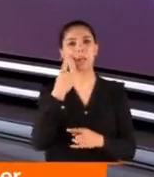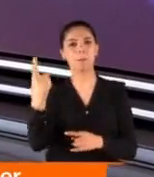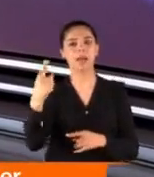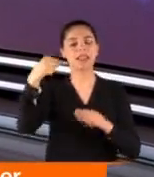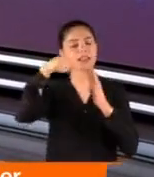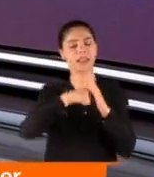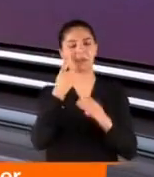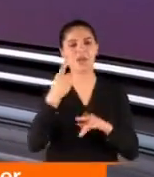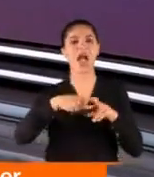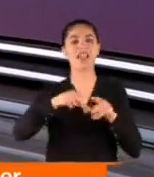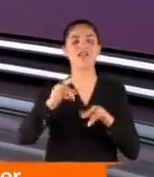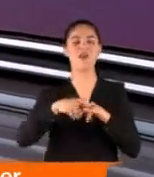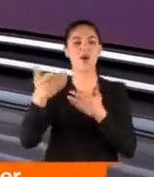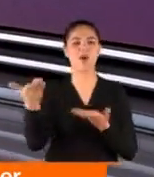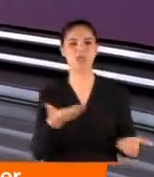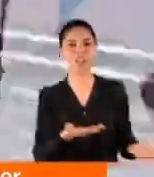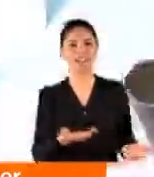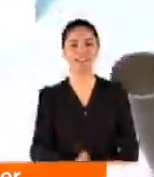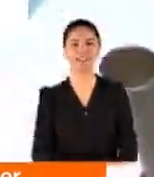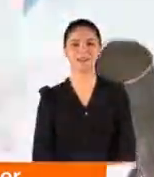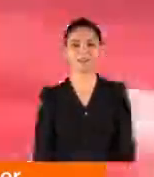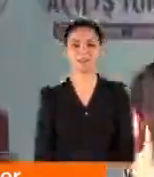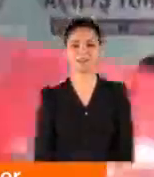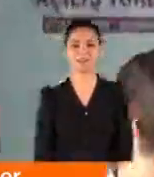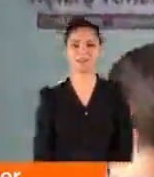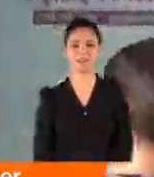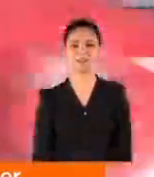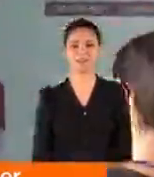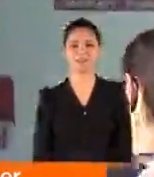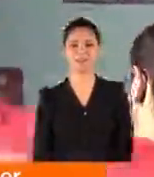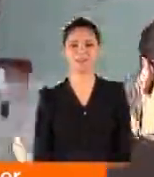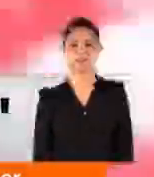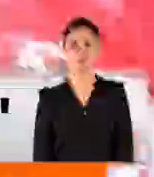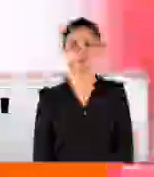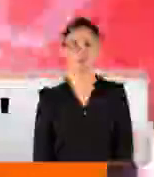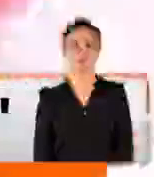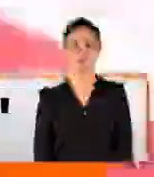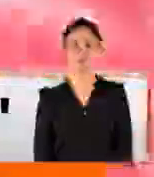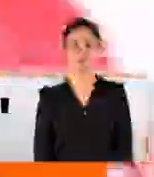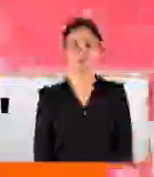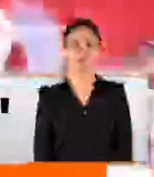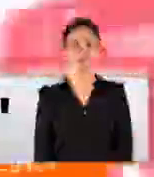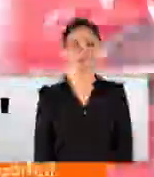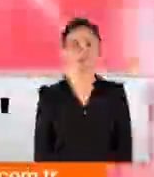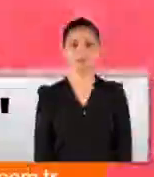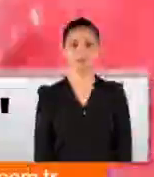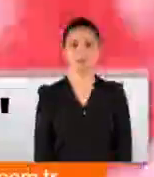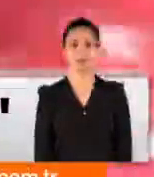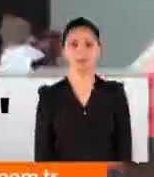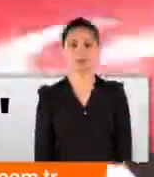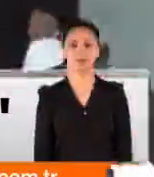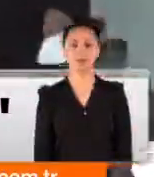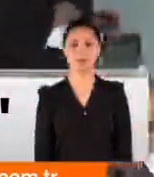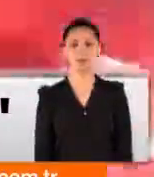detaylara bakacağız. ATV Haber'e hoş geldiniz. Türkiye'si Türkiye'nin geleceği için. İşte lider,